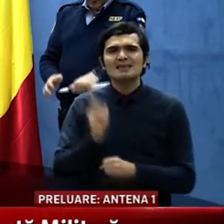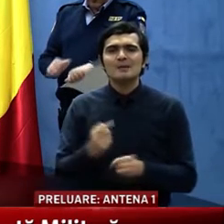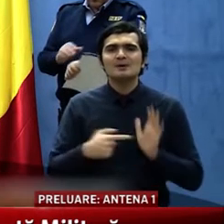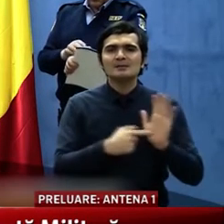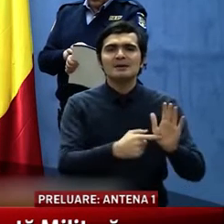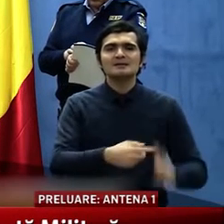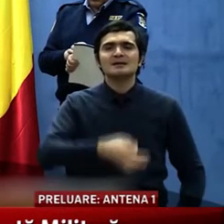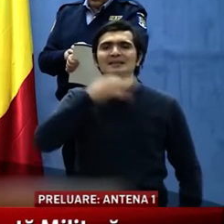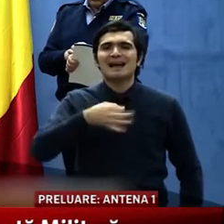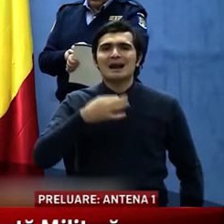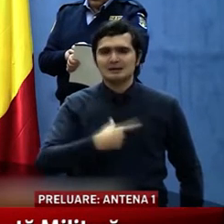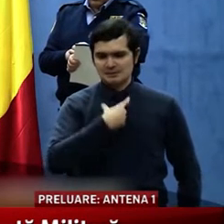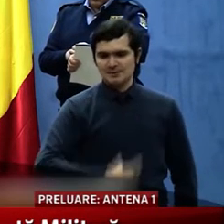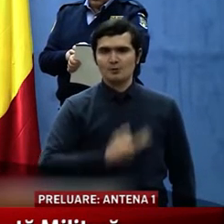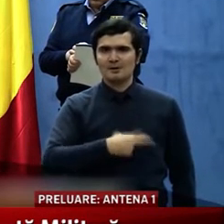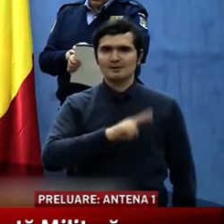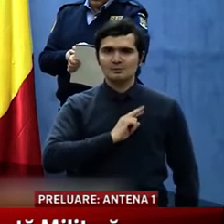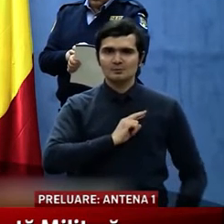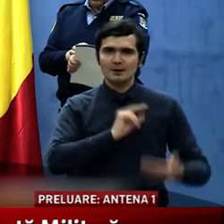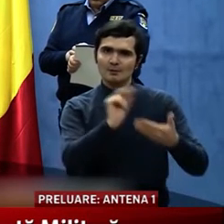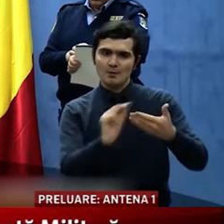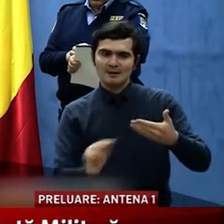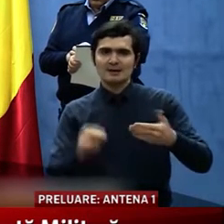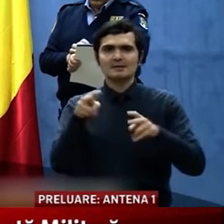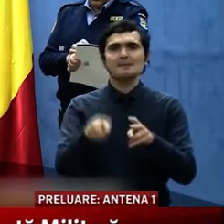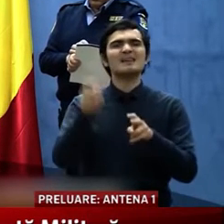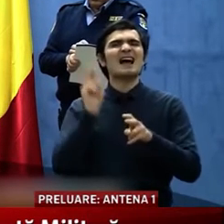pe proprie răspundere, completată în prealabil.